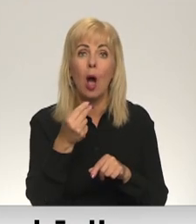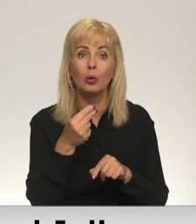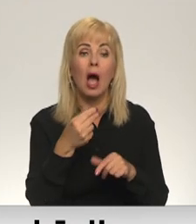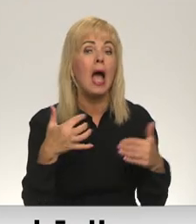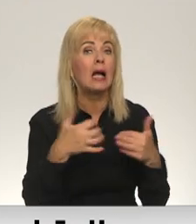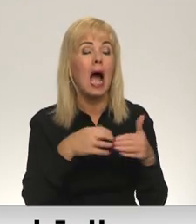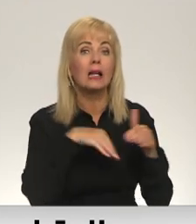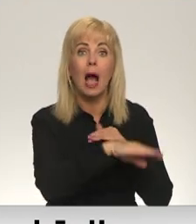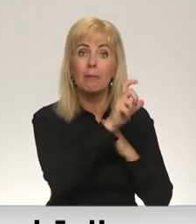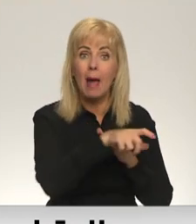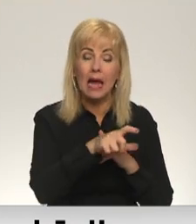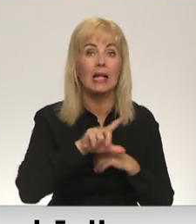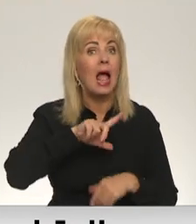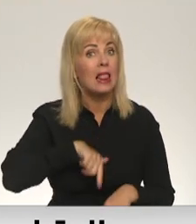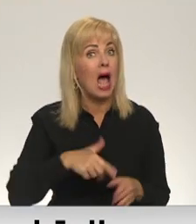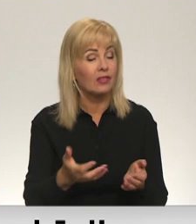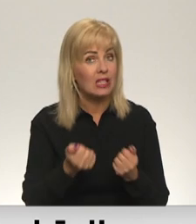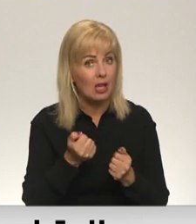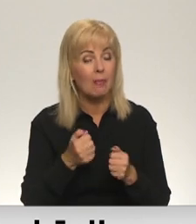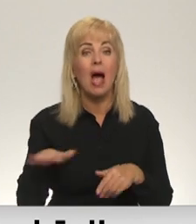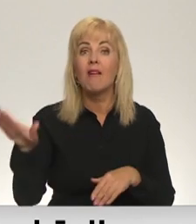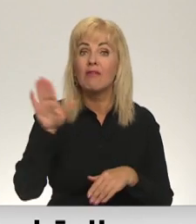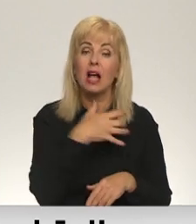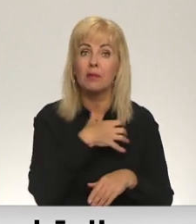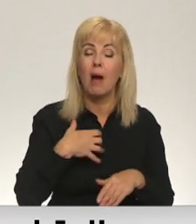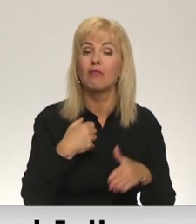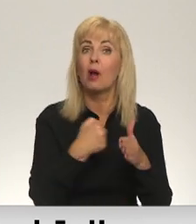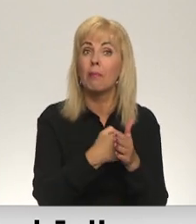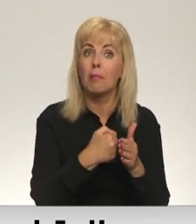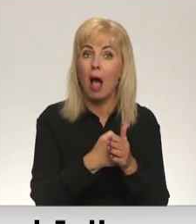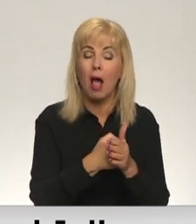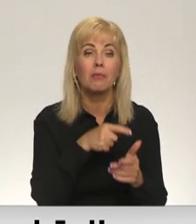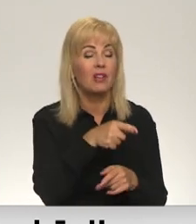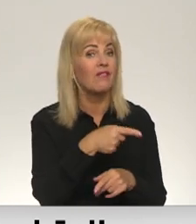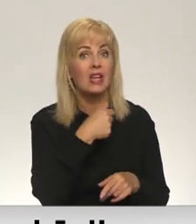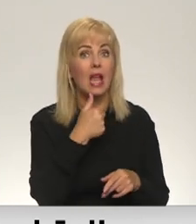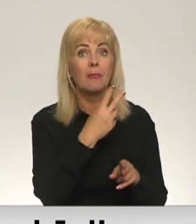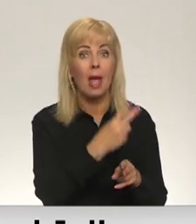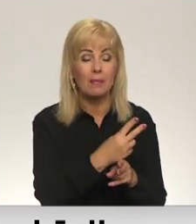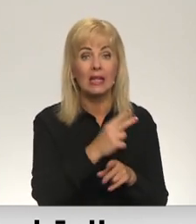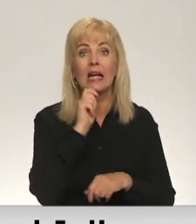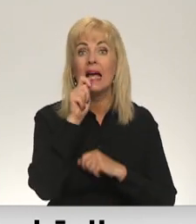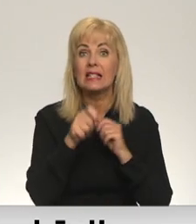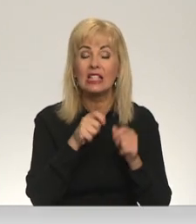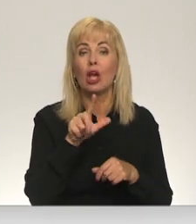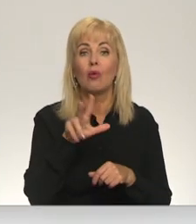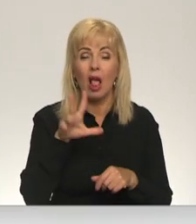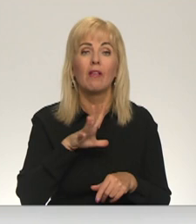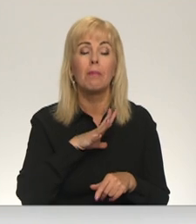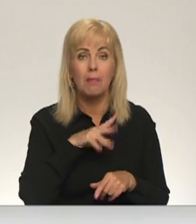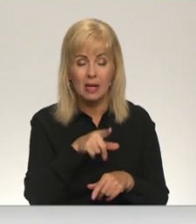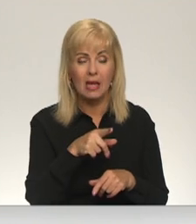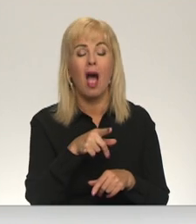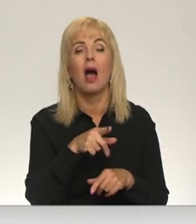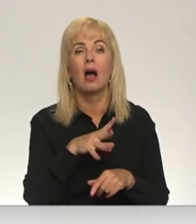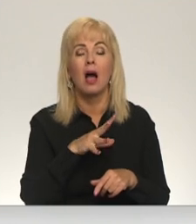tieši Latvijā saņems gadījumos, kad valsts vai pašvaldības pabalsts nepienākas. Ziedo Telvē jau ir saskāries ar vairākiem šadiem